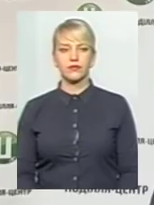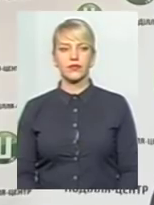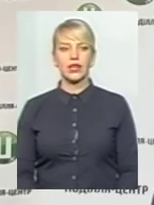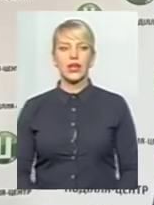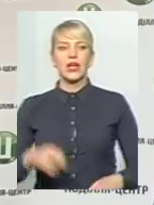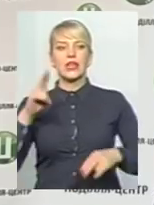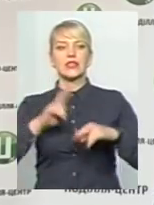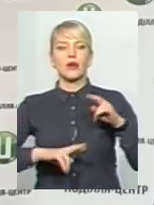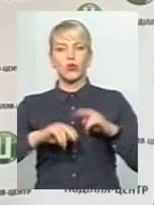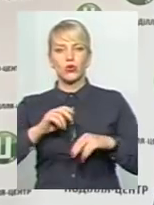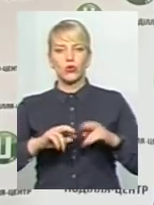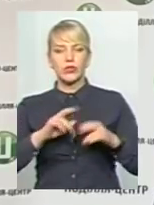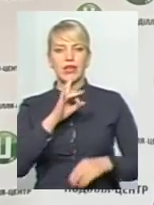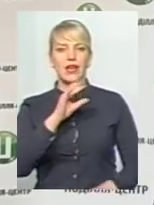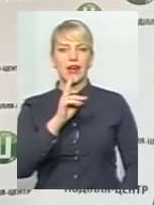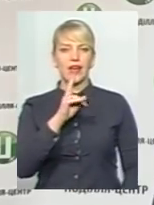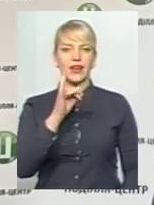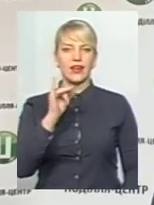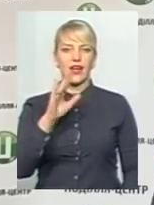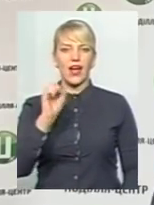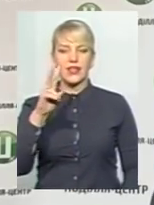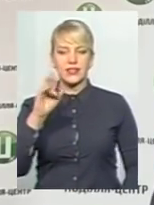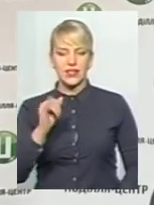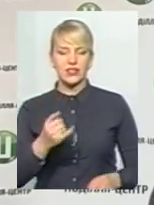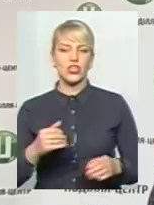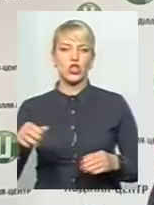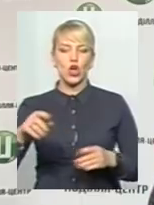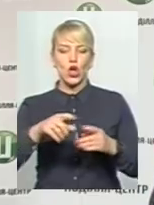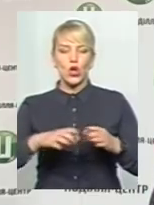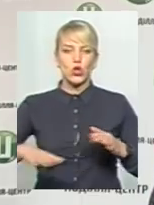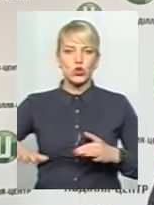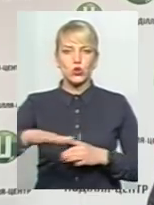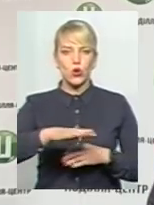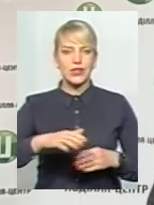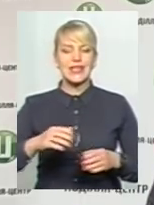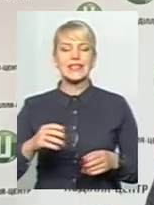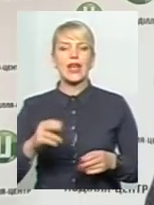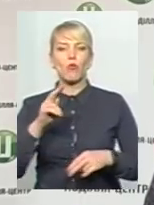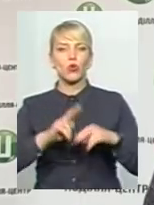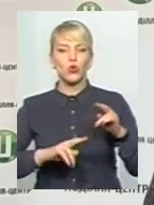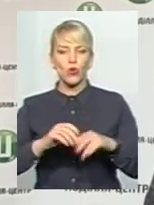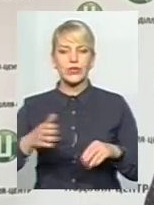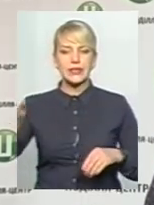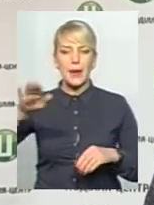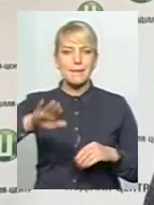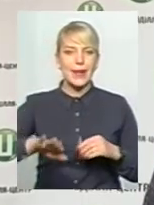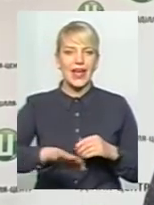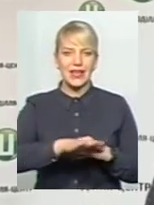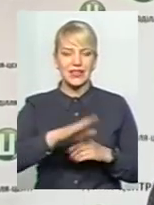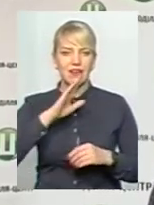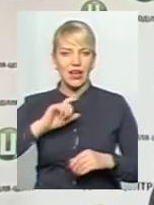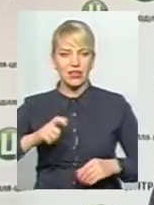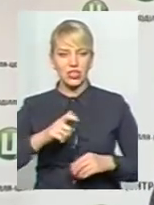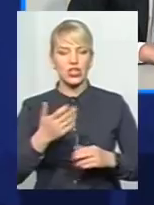Забудовуються рекреаційні зони, забудовуються береги річки. Наскільки мені відомо, виділені під